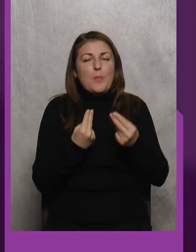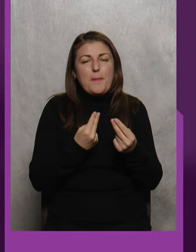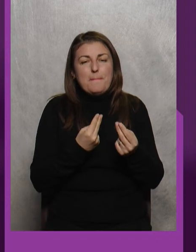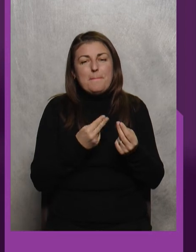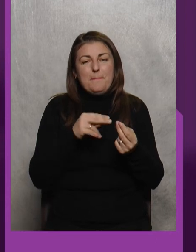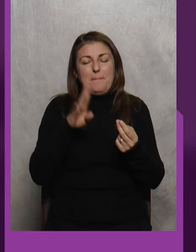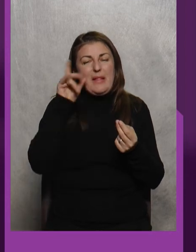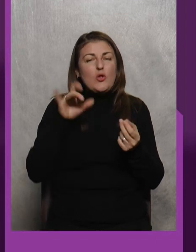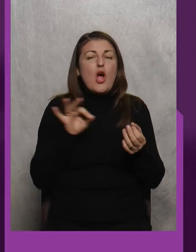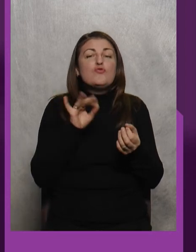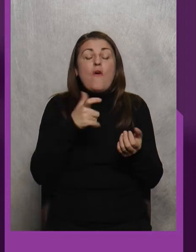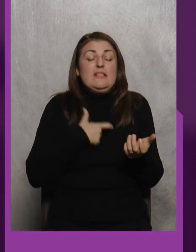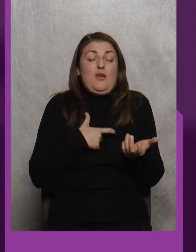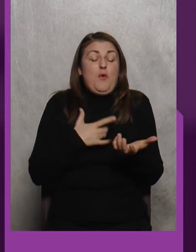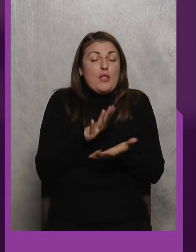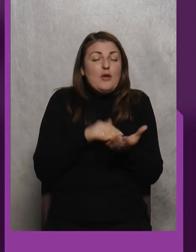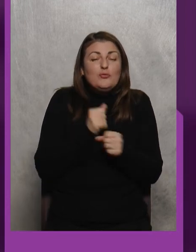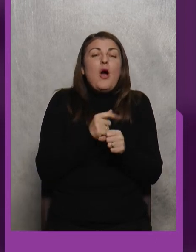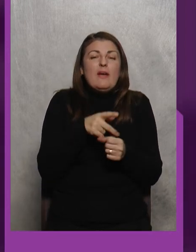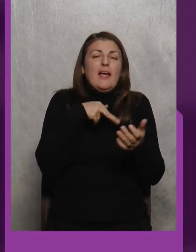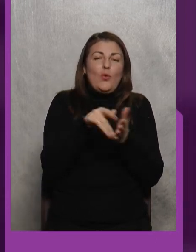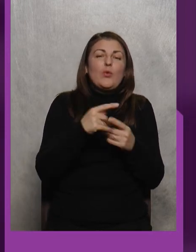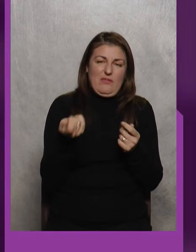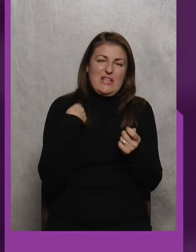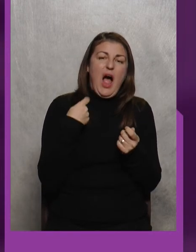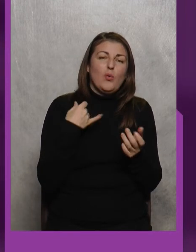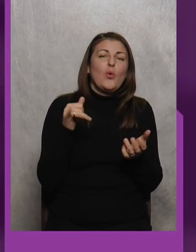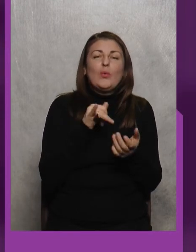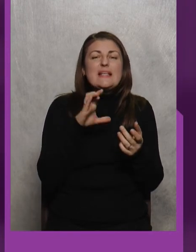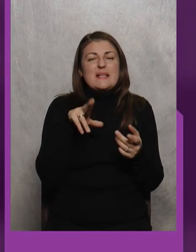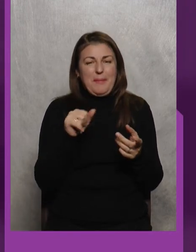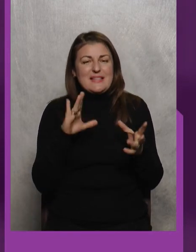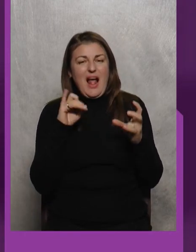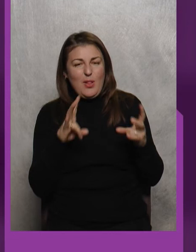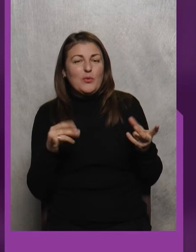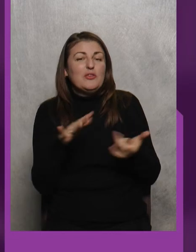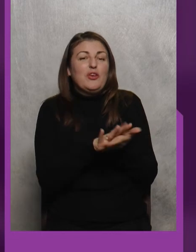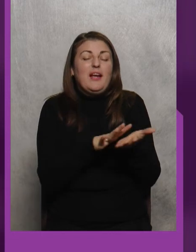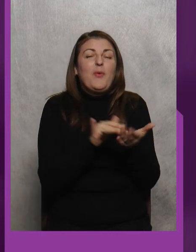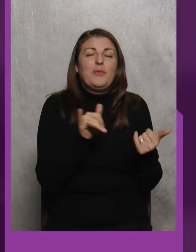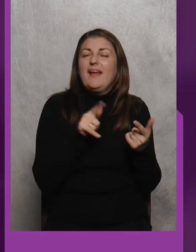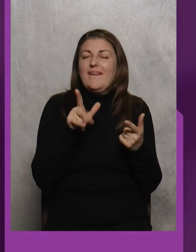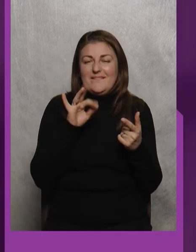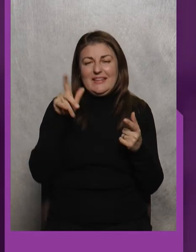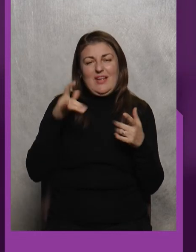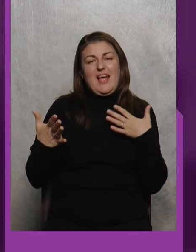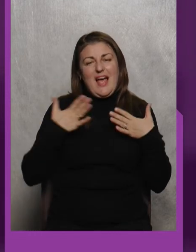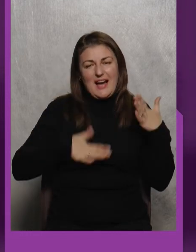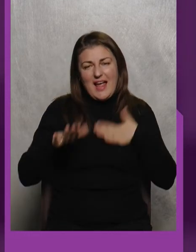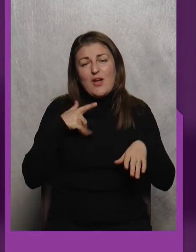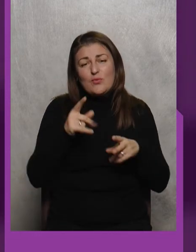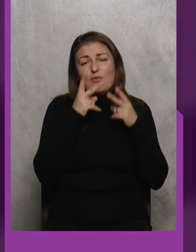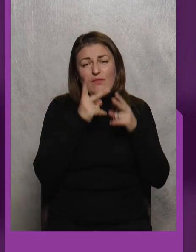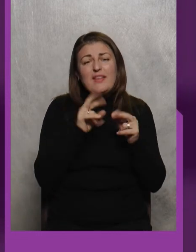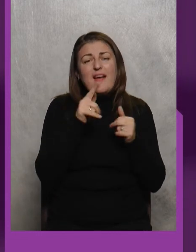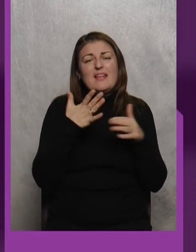пане Олександр, що він з собою робить? Він іде у сауну і у спа-салон чи як? Він радіє, тут видно,